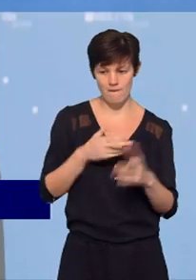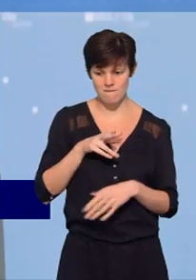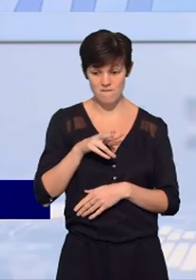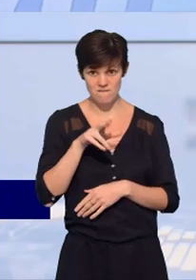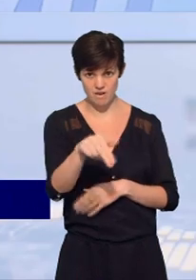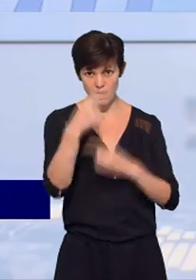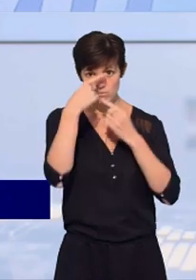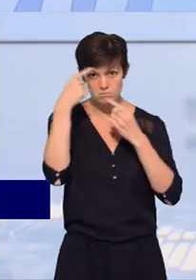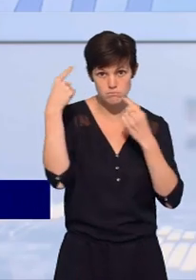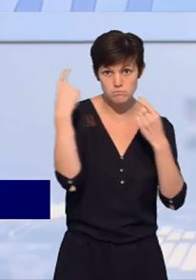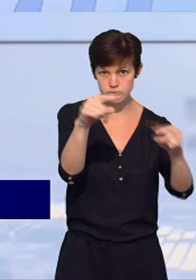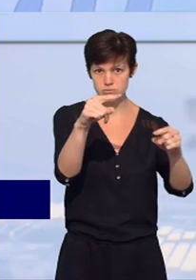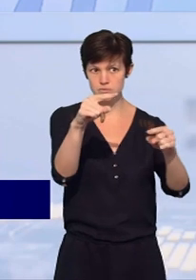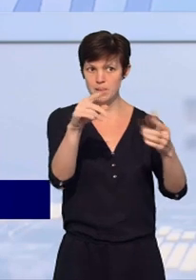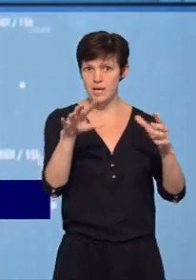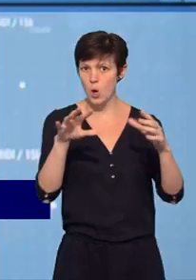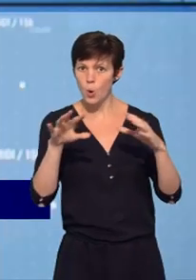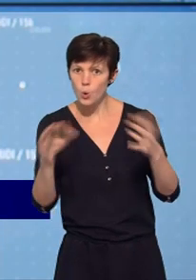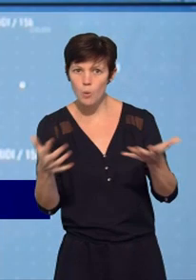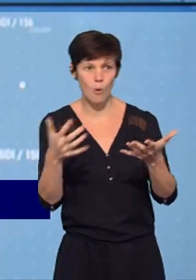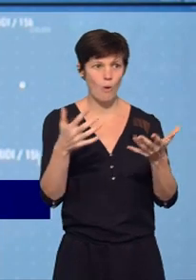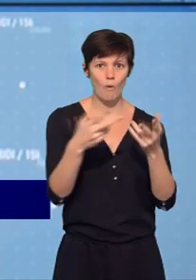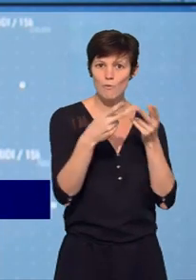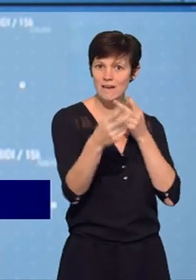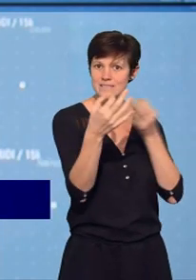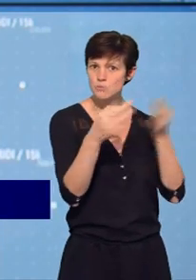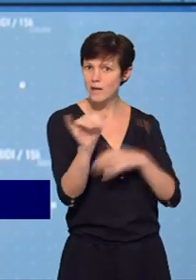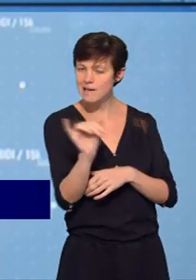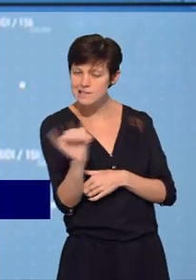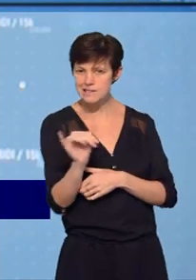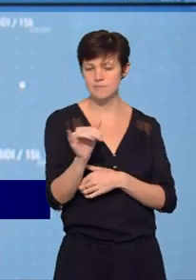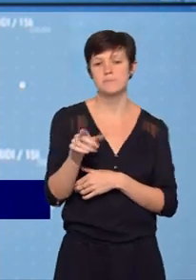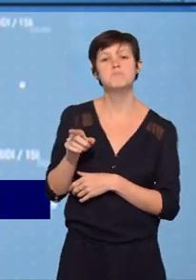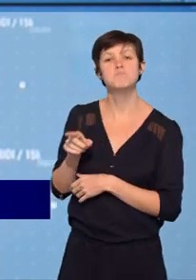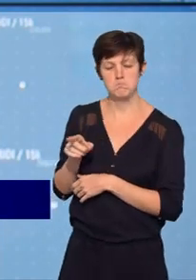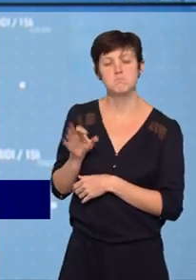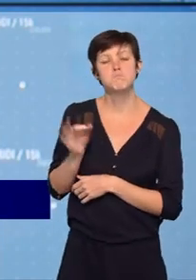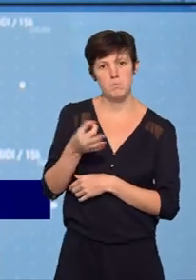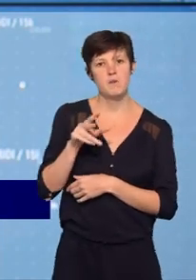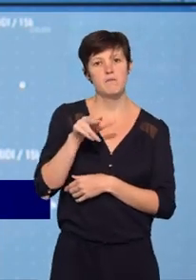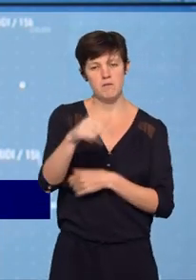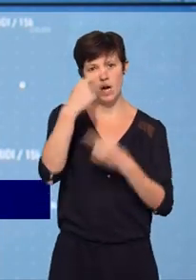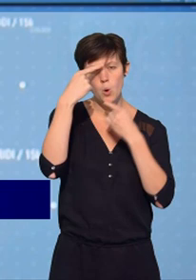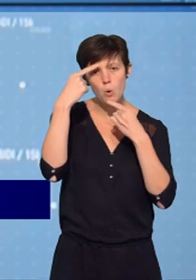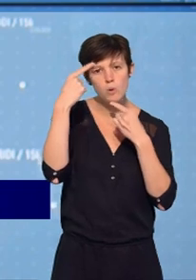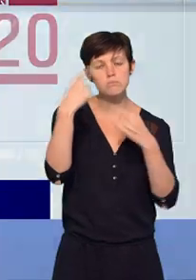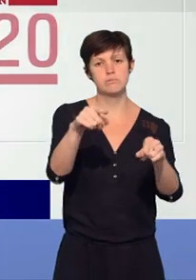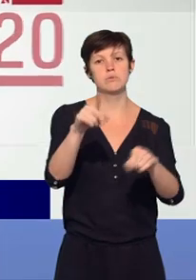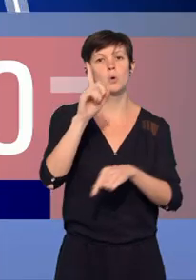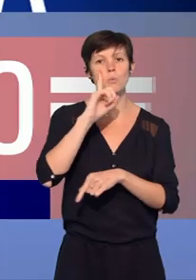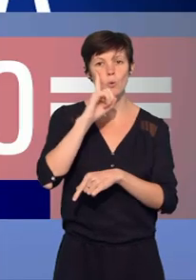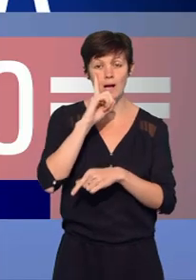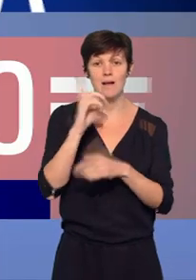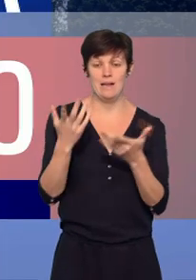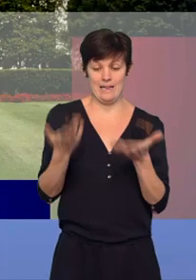Il va y avoir des recours de quel ordre, devant quelle juridiction ? Il y des recours parce que, notamment, il y a eu beaucoup de votes à distance à cause de la